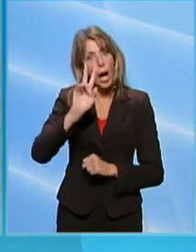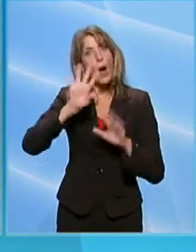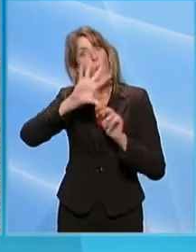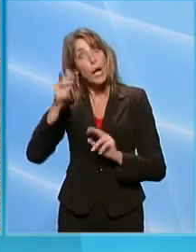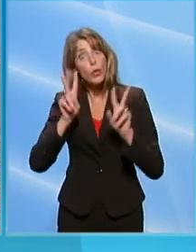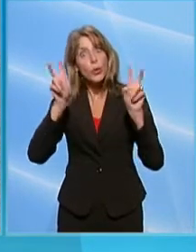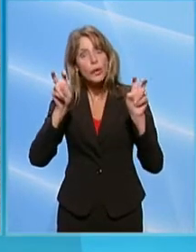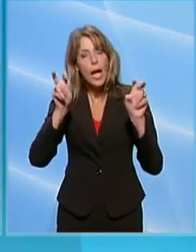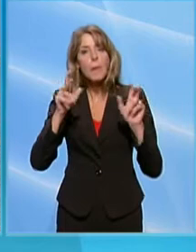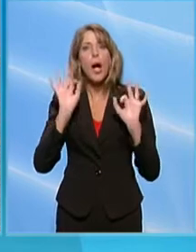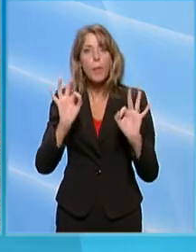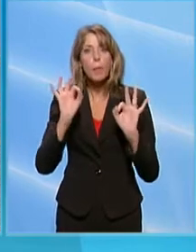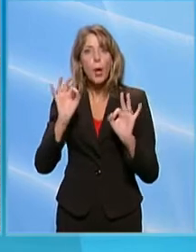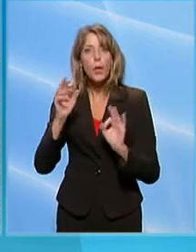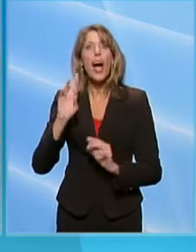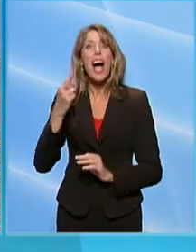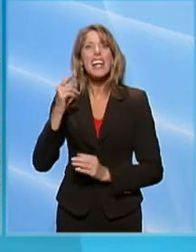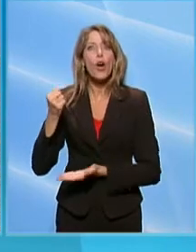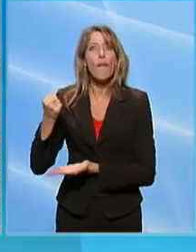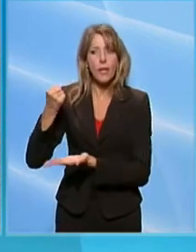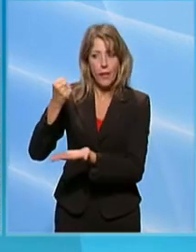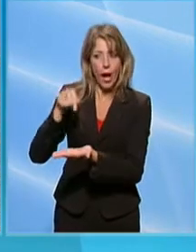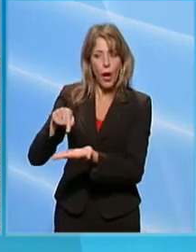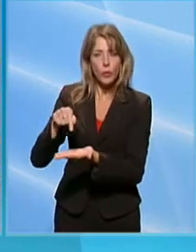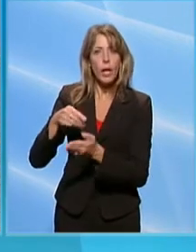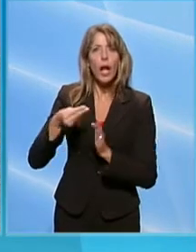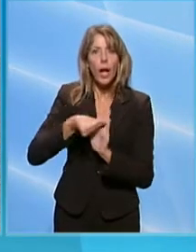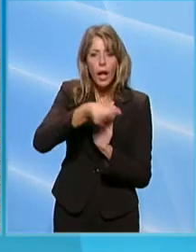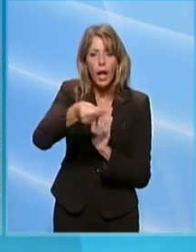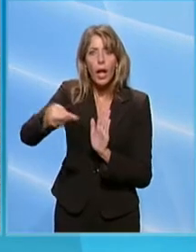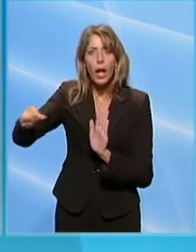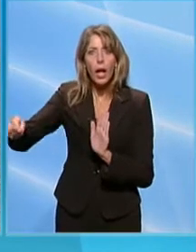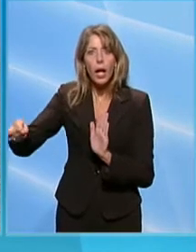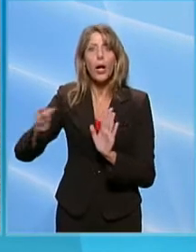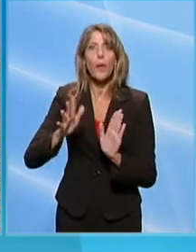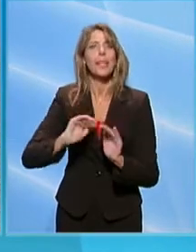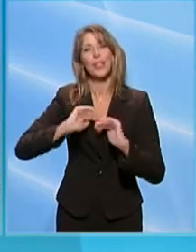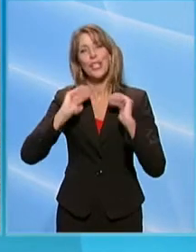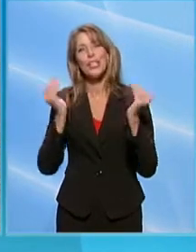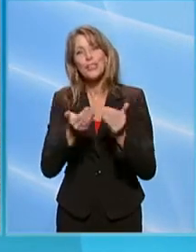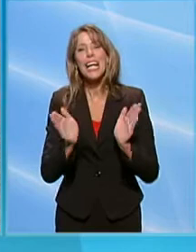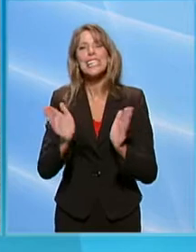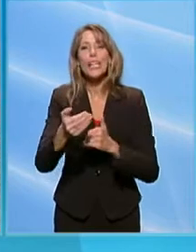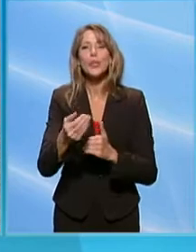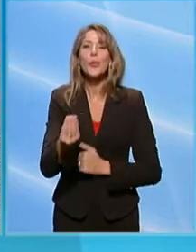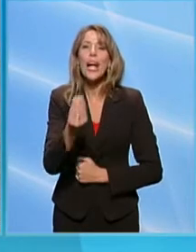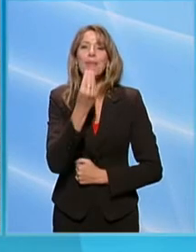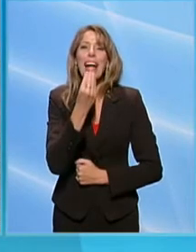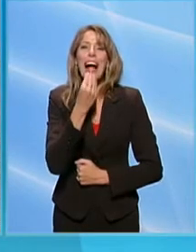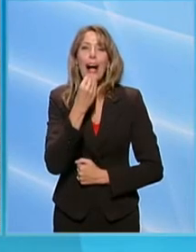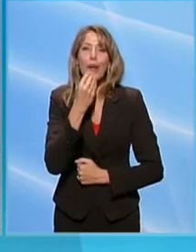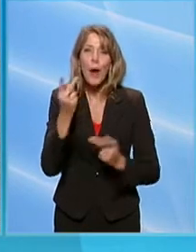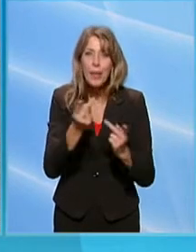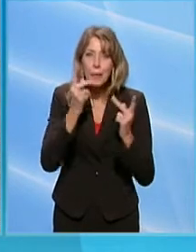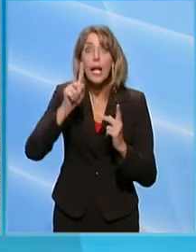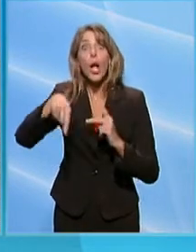anche delle risorse del Recovery Fund da destinare al tutto il settore agroalimentare e anche